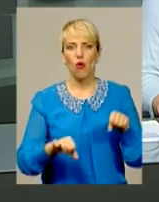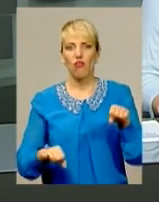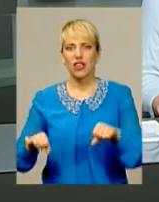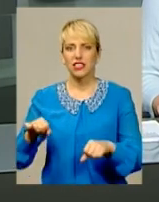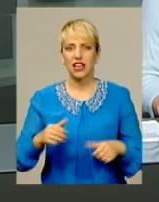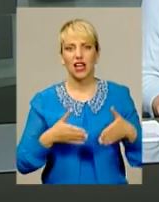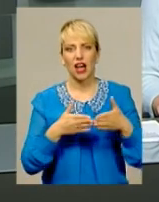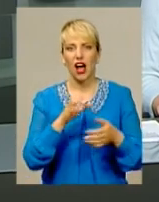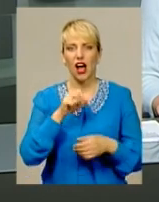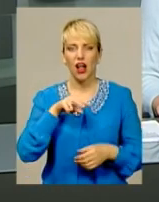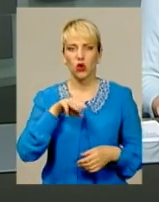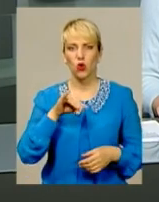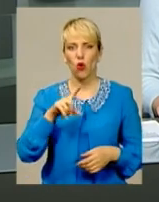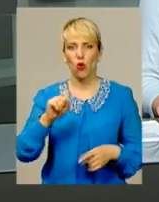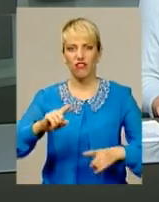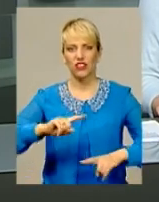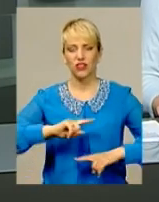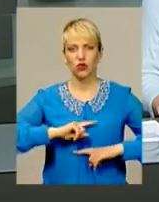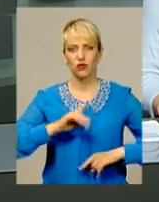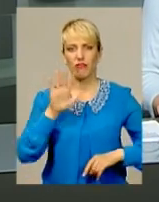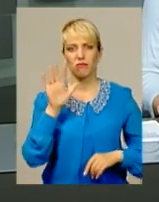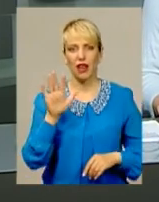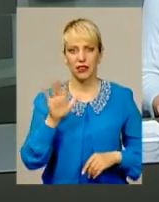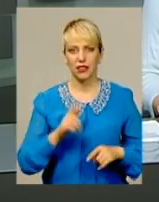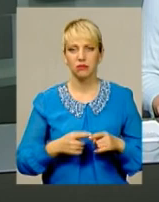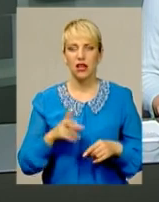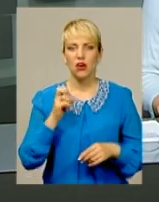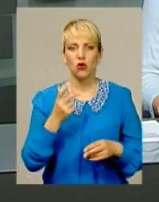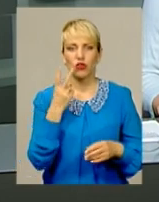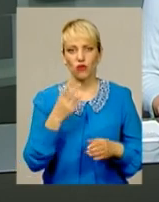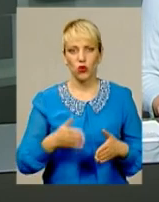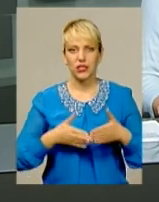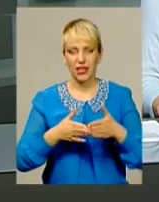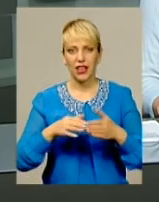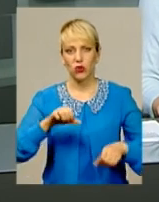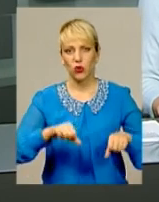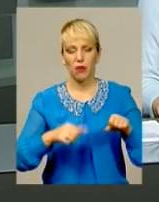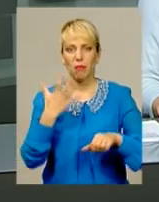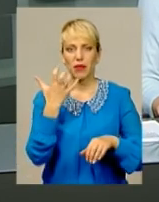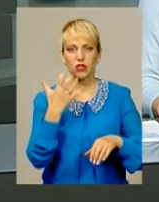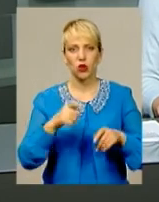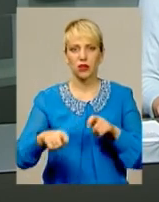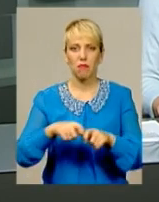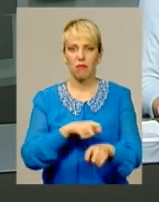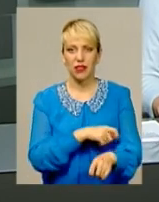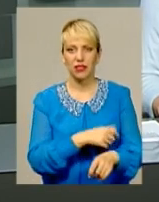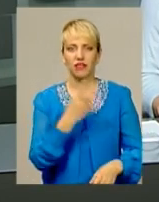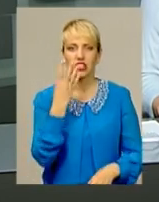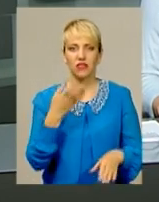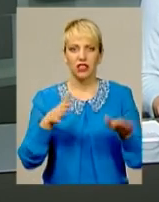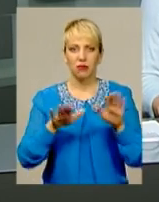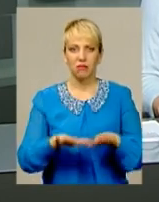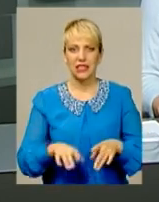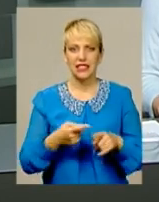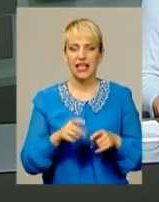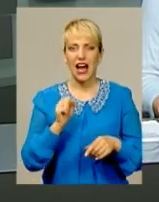каноє Павло Алтухов фінішував п'ятим. У каноє-двійці на 500 метрів Інна Грищун посіла четверте місце. А от